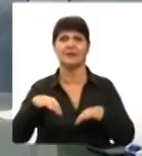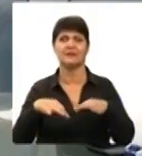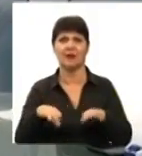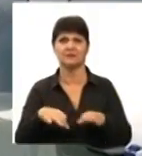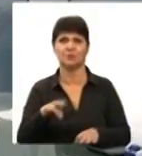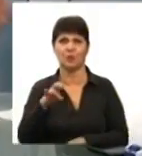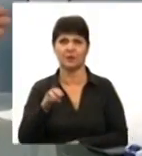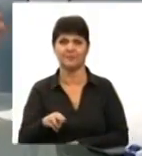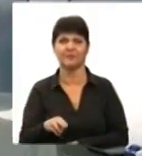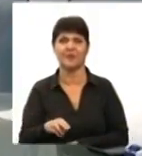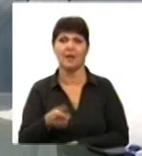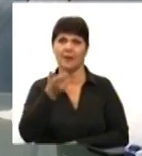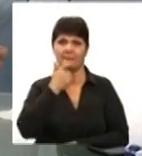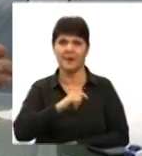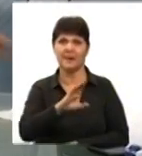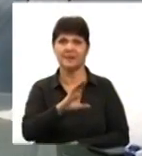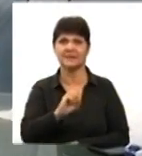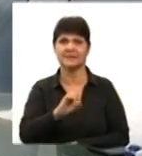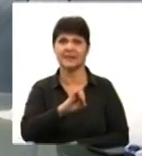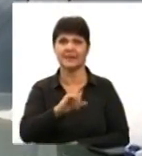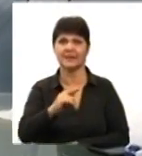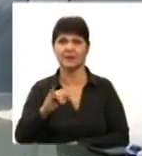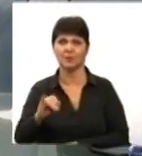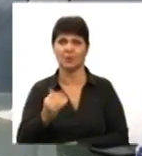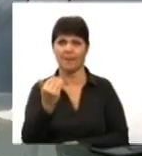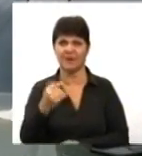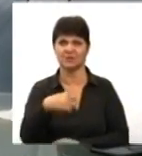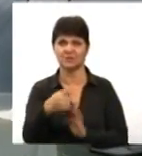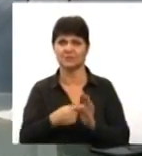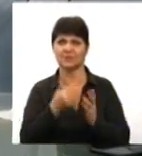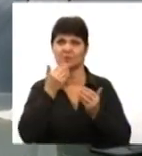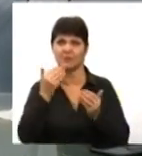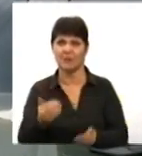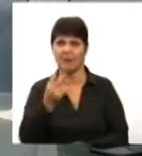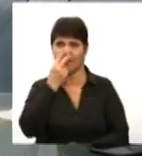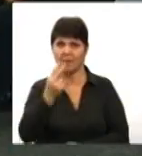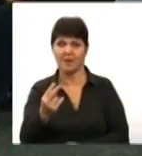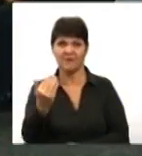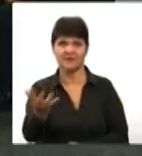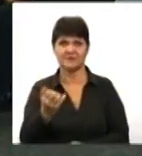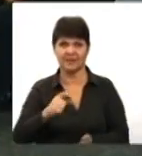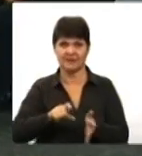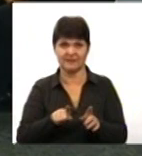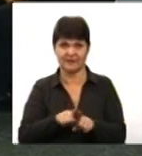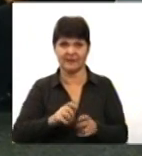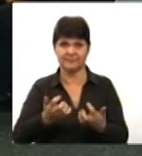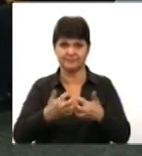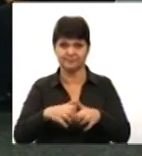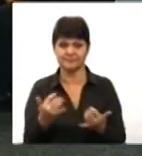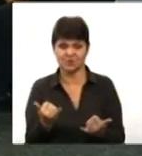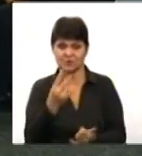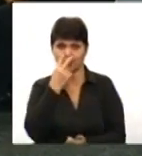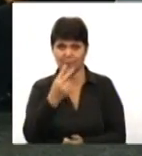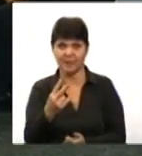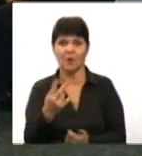Джопану Сергію, в мене запитання перше до вас. Ми бачимо, ви з собою взяли в студію ось такий пристрій, який ми щойно побачили в сюжеті, який